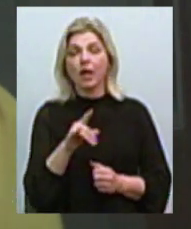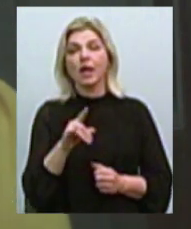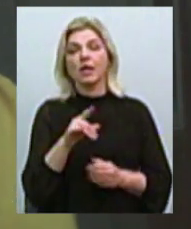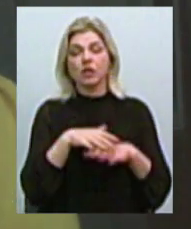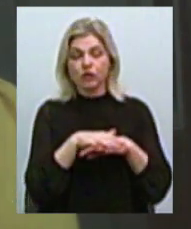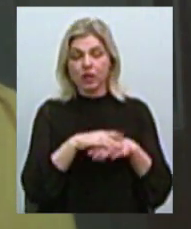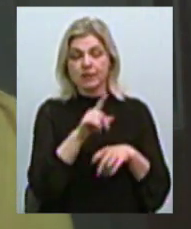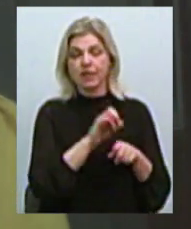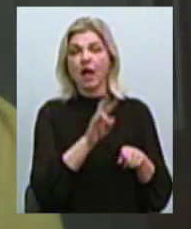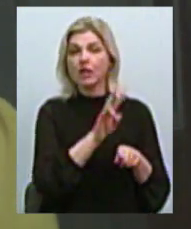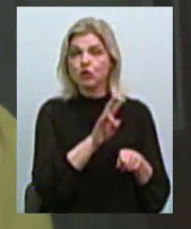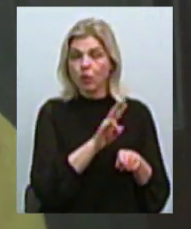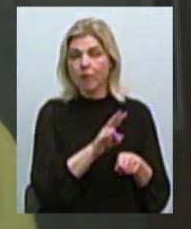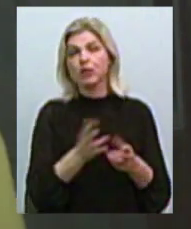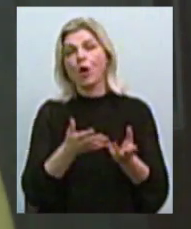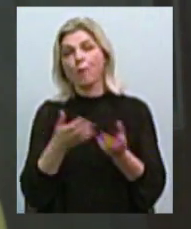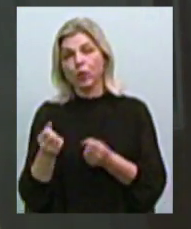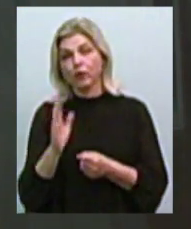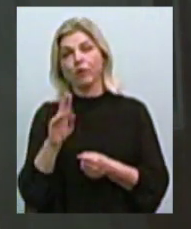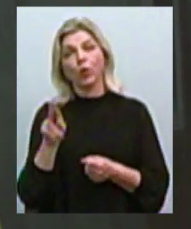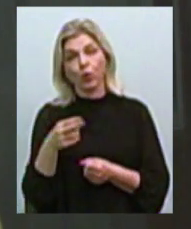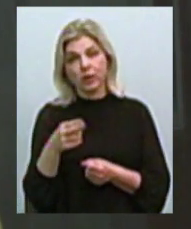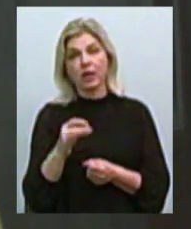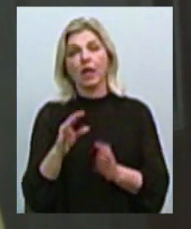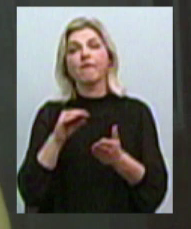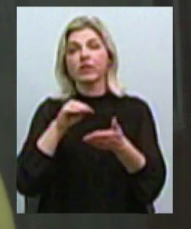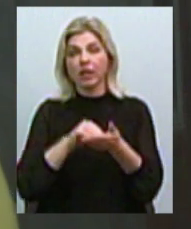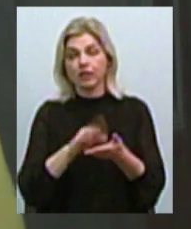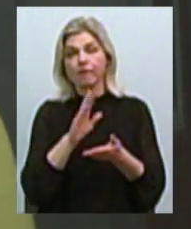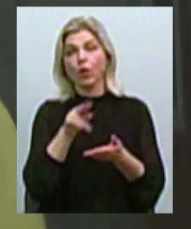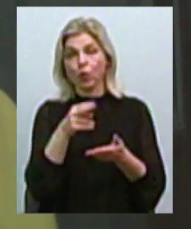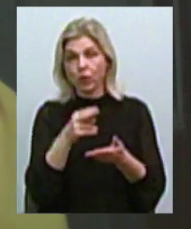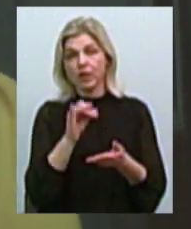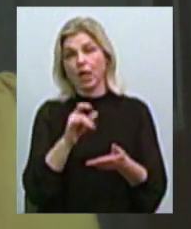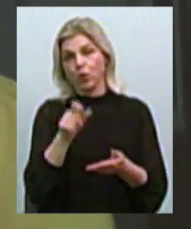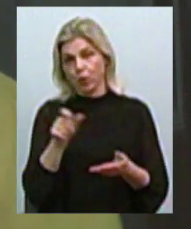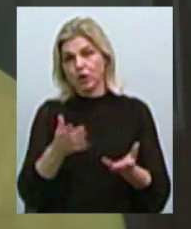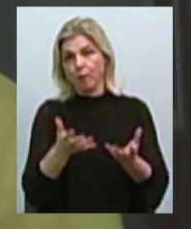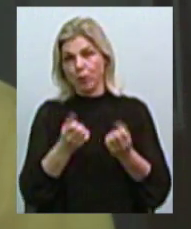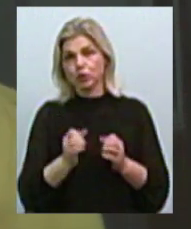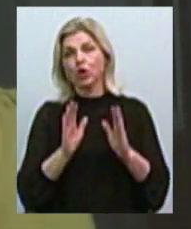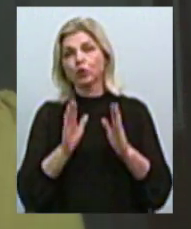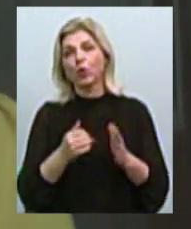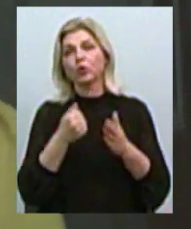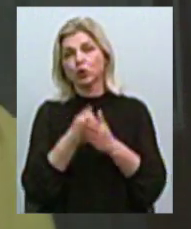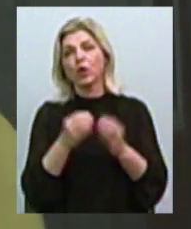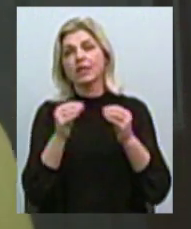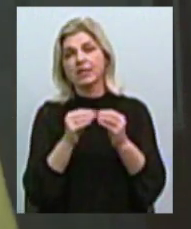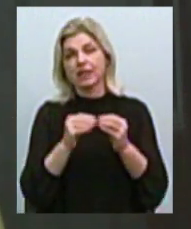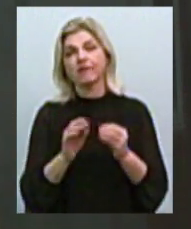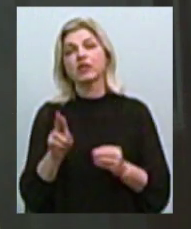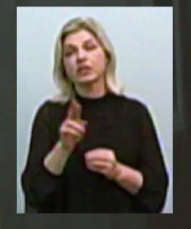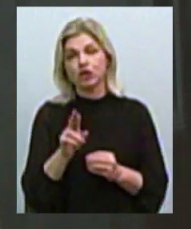місяць пільг підприємство отримає в грудні. Занесе в платіжку грудня і наші споживачі отримують лише до 10 січня.